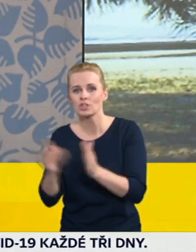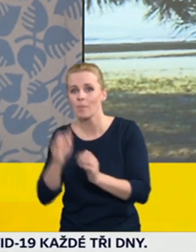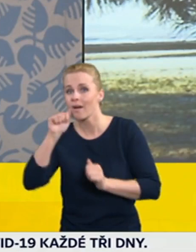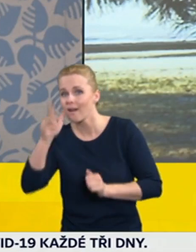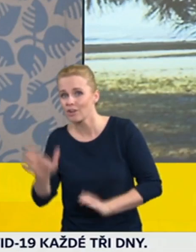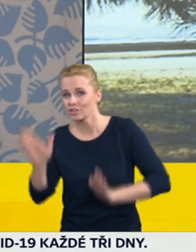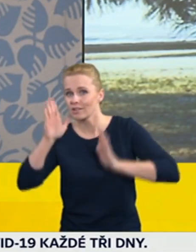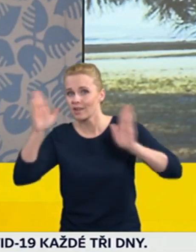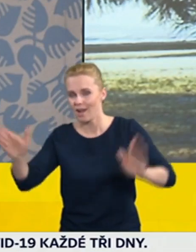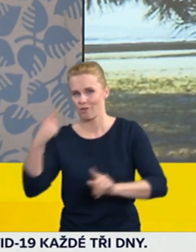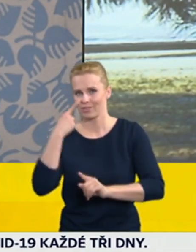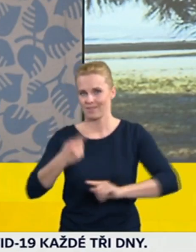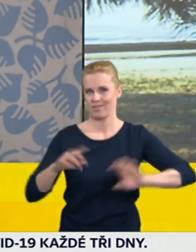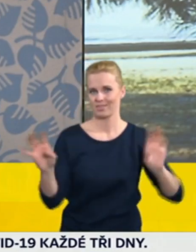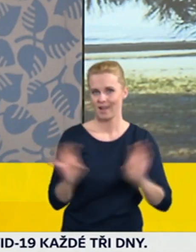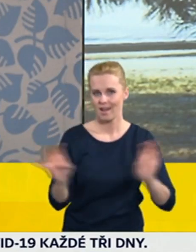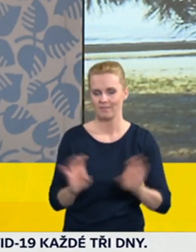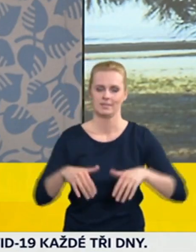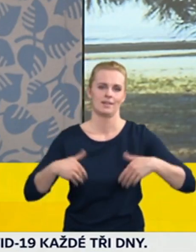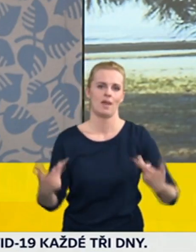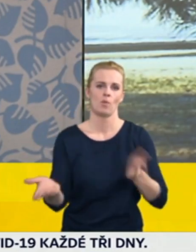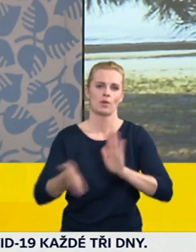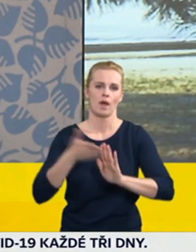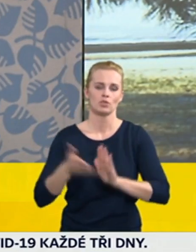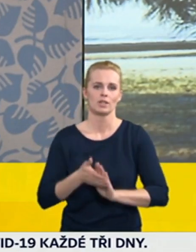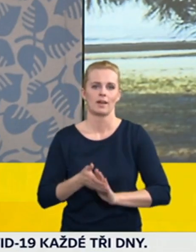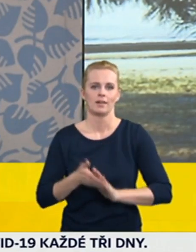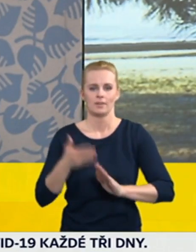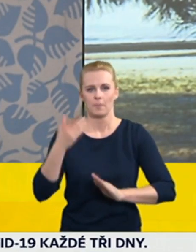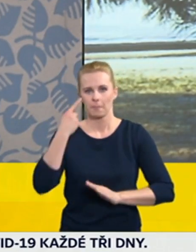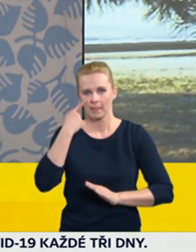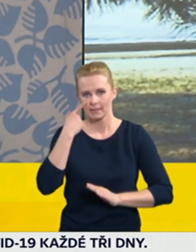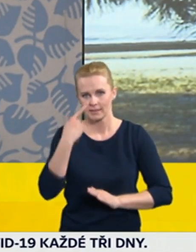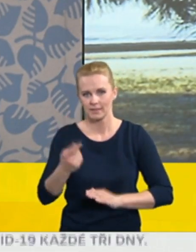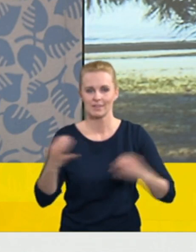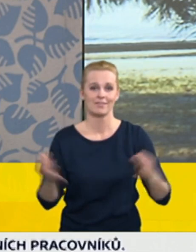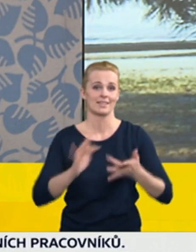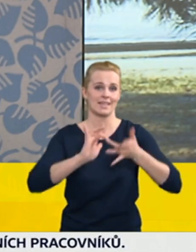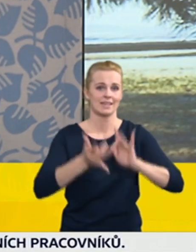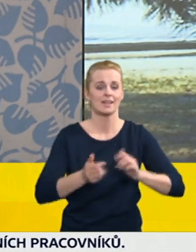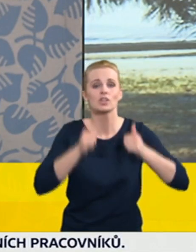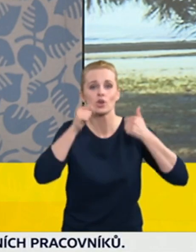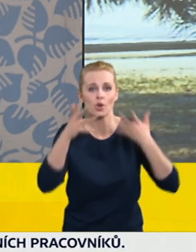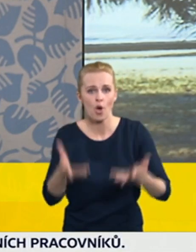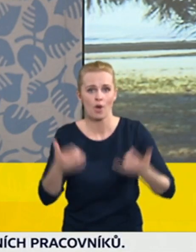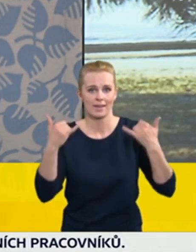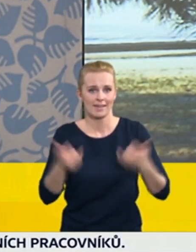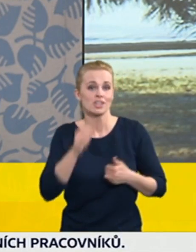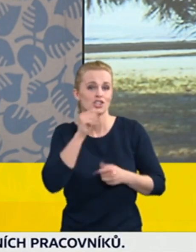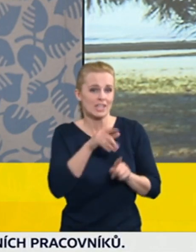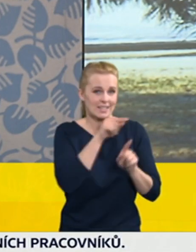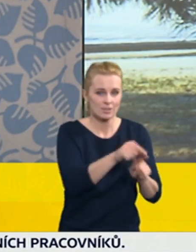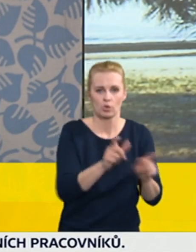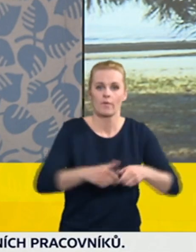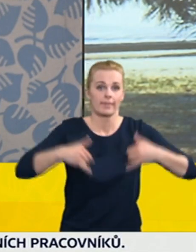televizi nebo na internet, kolik je to dané číslo, protože v současné době jsou